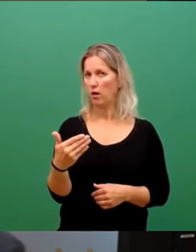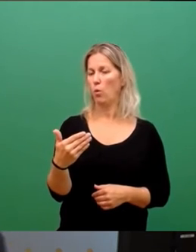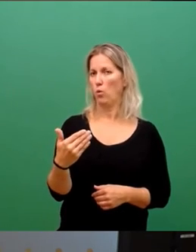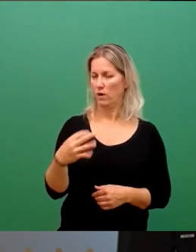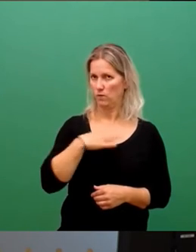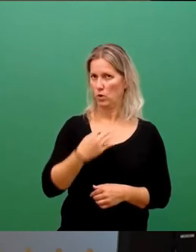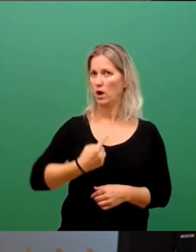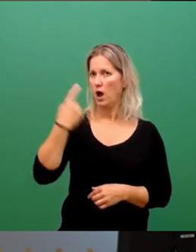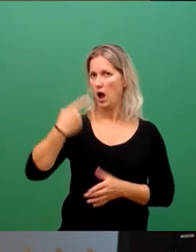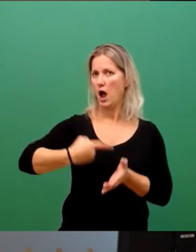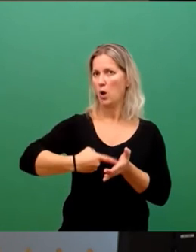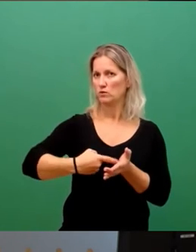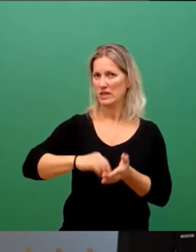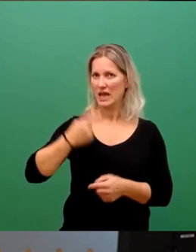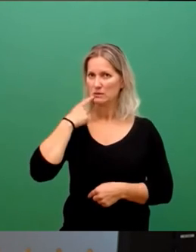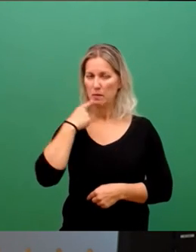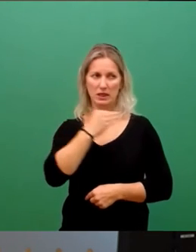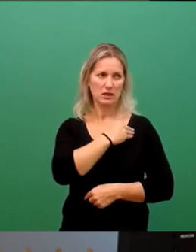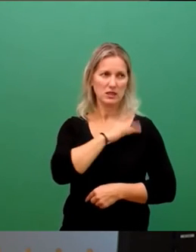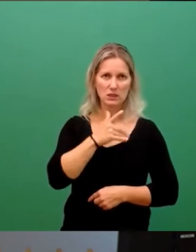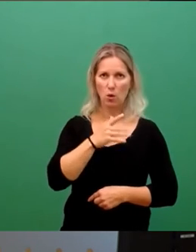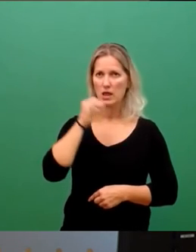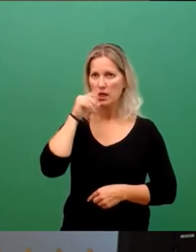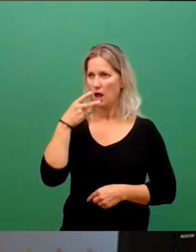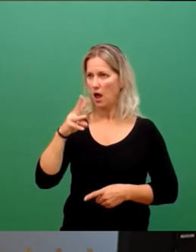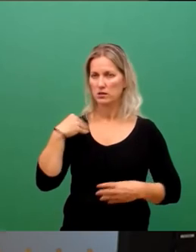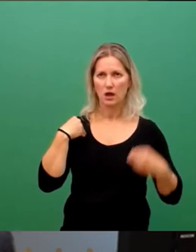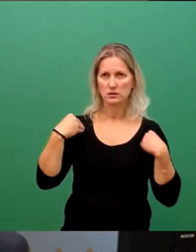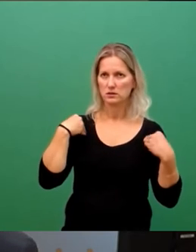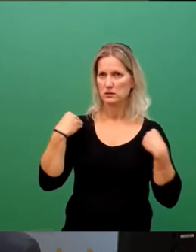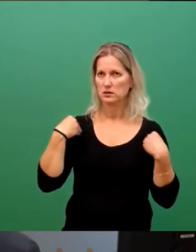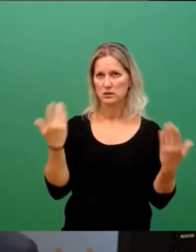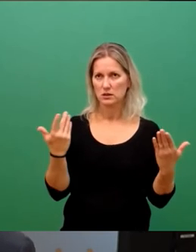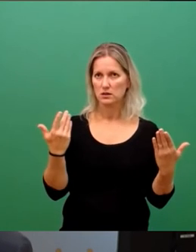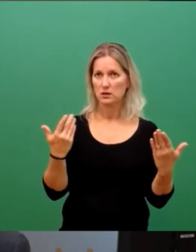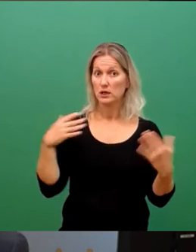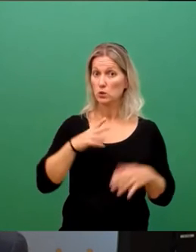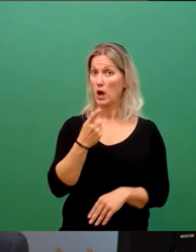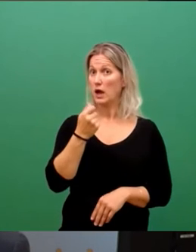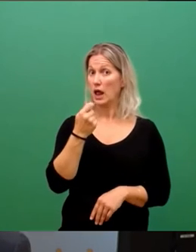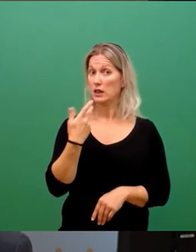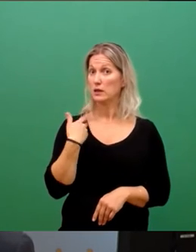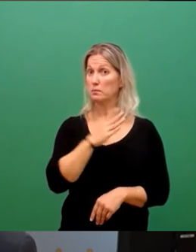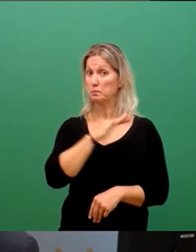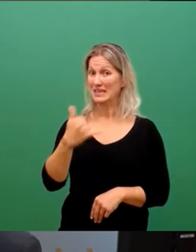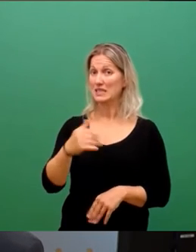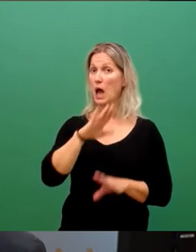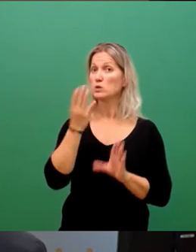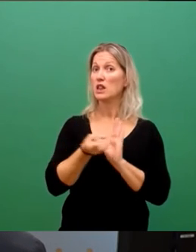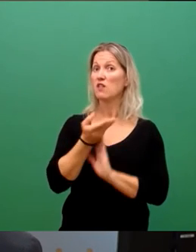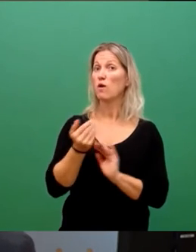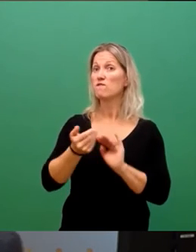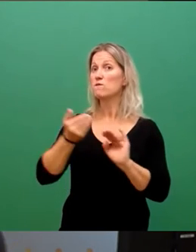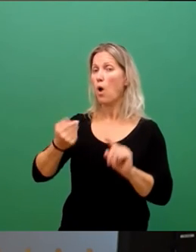wir uns in der Haushaltsplanung auseinandersetzen müssen. Gelder, die wir natürlich bisher im Haushaltsentwurf nicht berücksichtigen konnten.